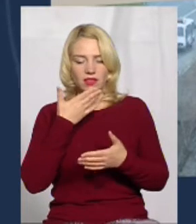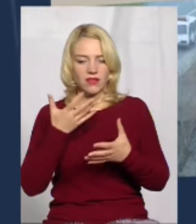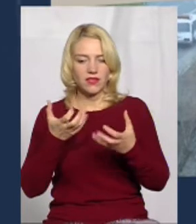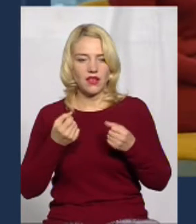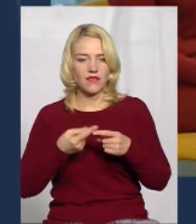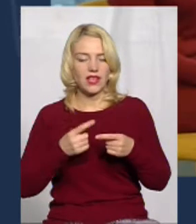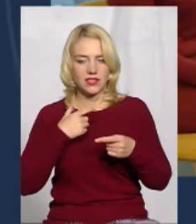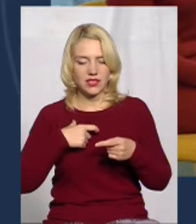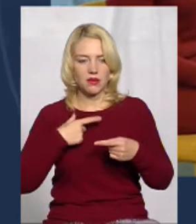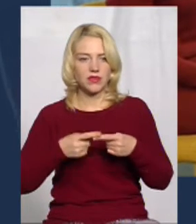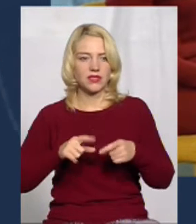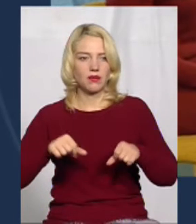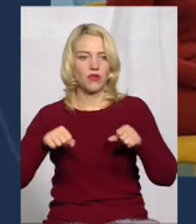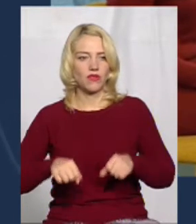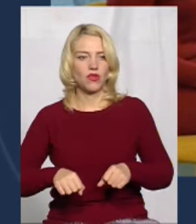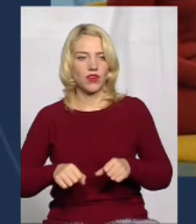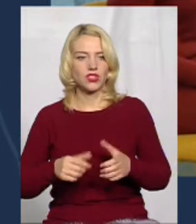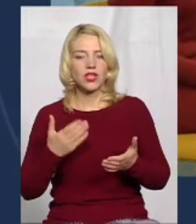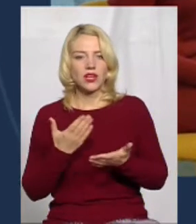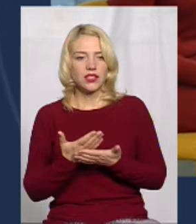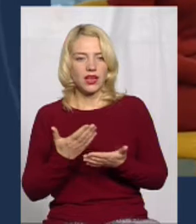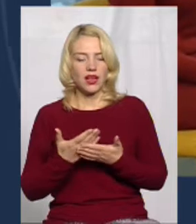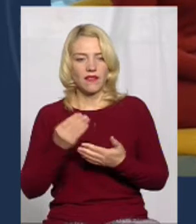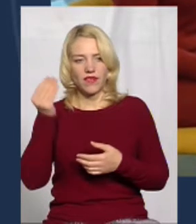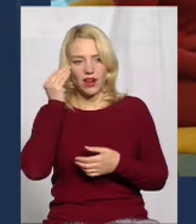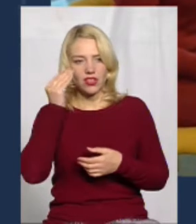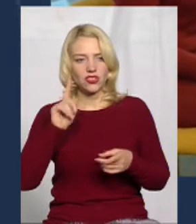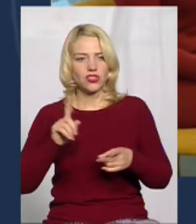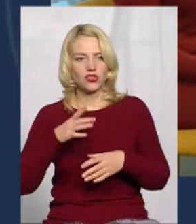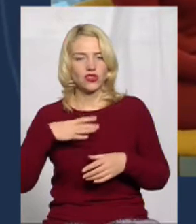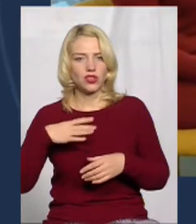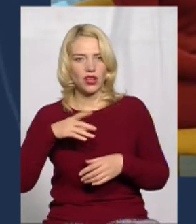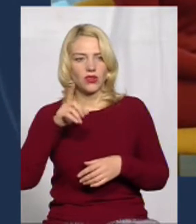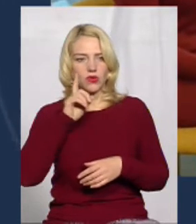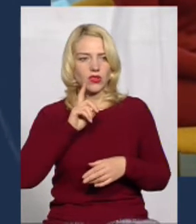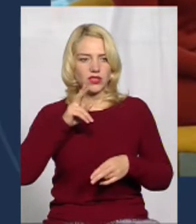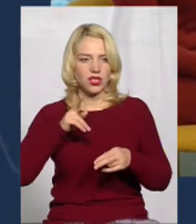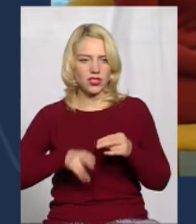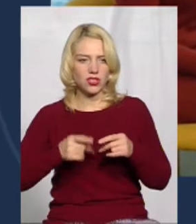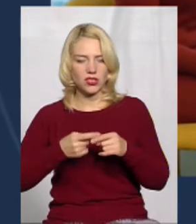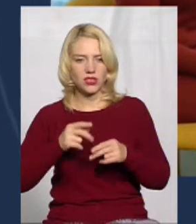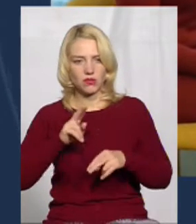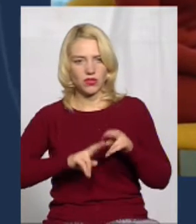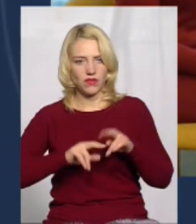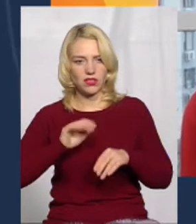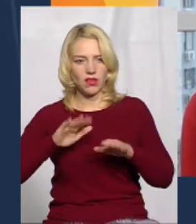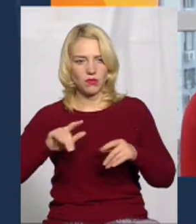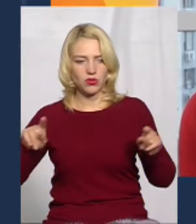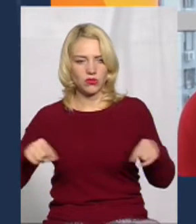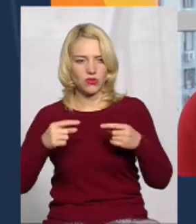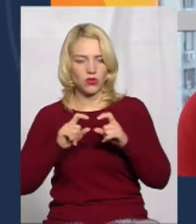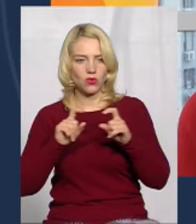повноваження. Знаєте, складається просто враження таке, що чекають, коли закінчать ці будівництва, а потім створять орган.